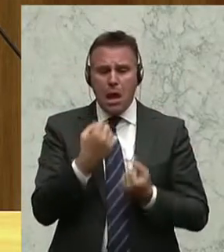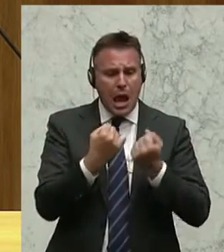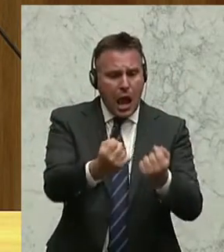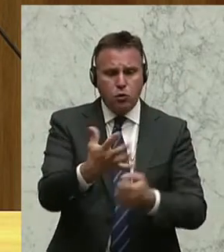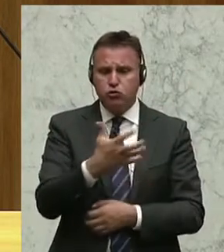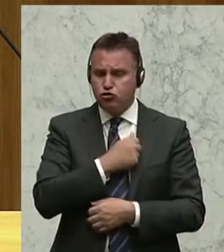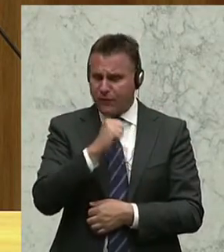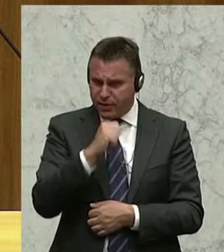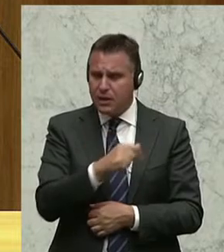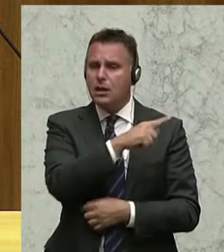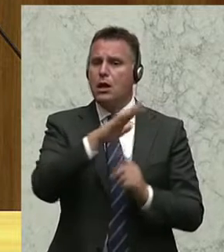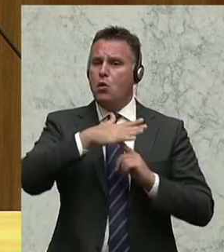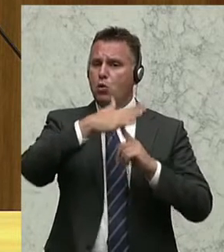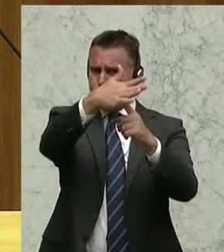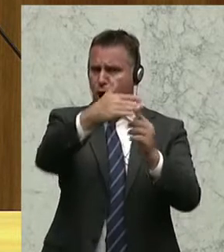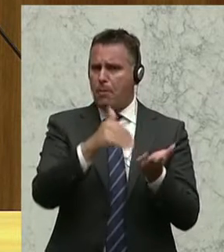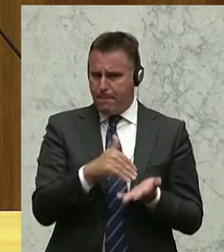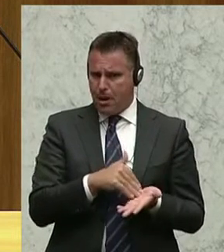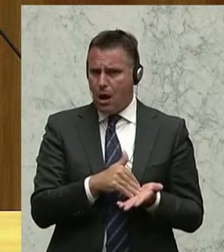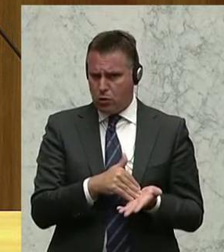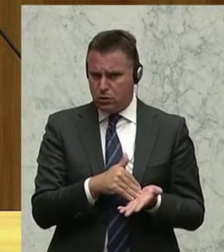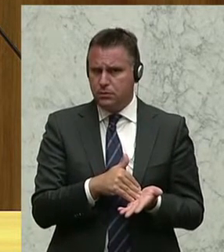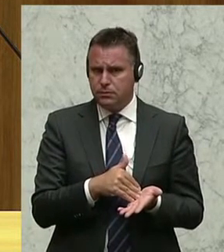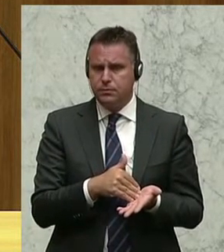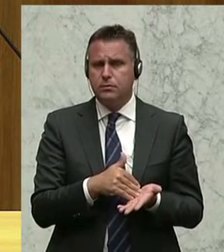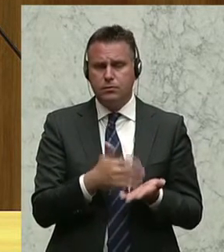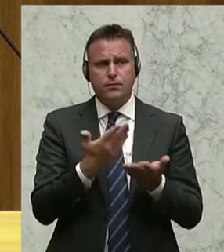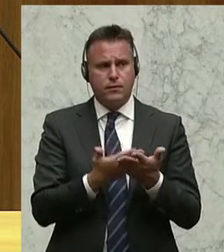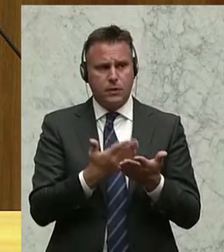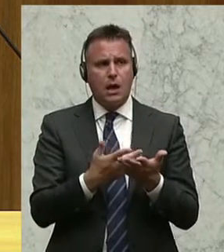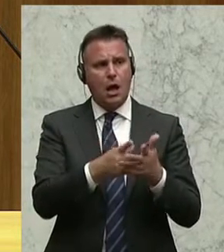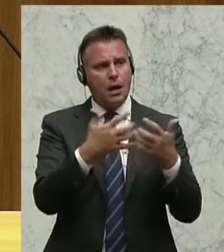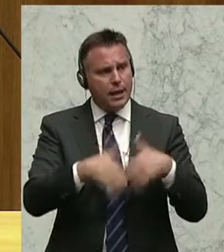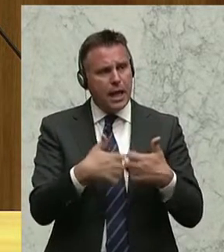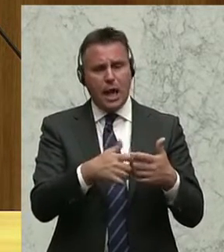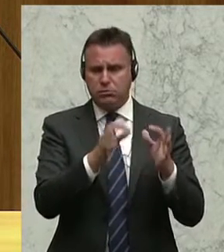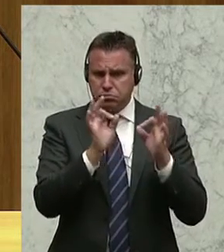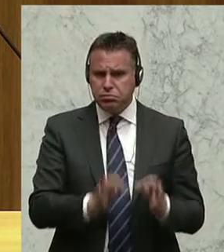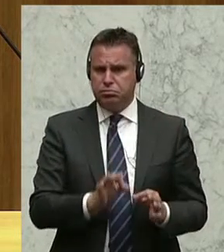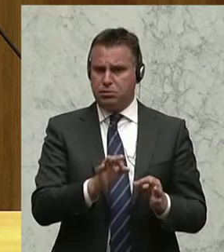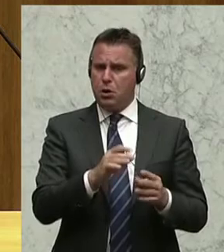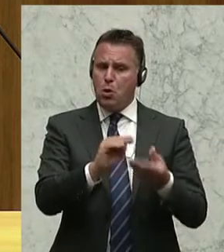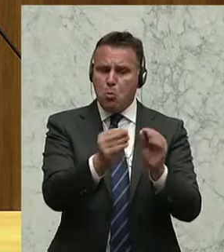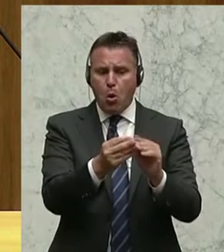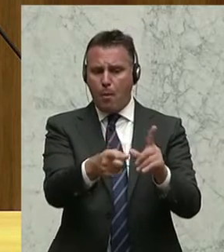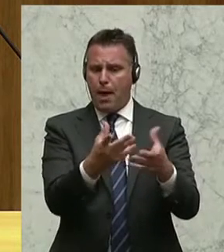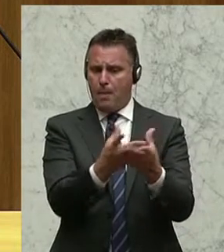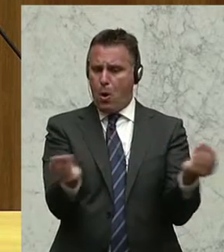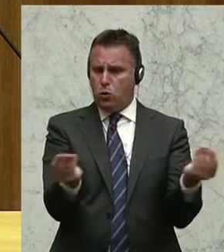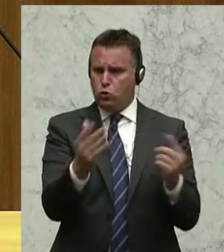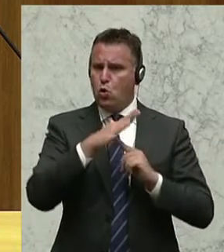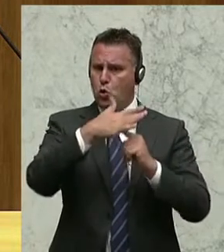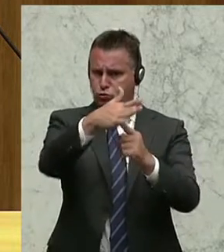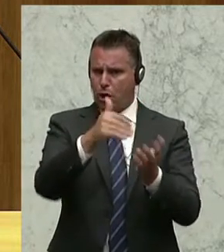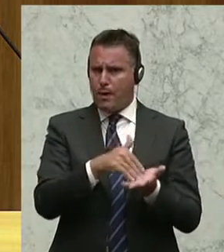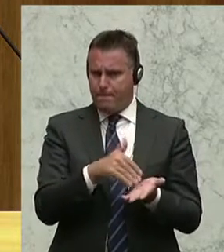unbekannt auszunützen und mit dem sprechenden Gerät jene Probleme zu erledigen, die